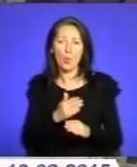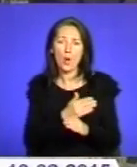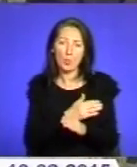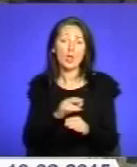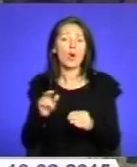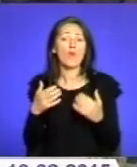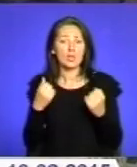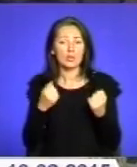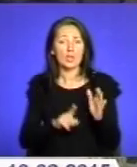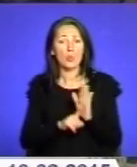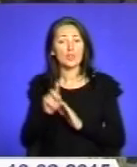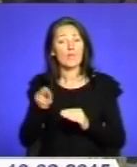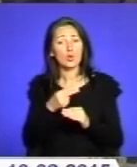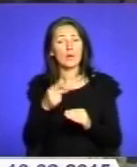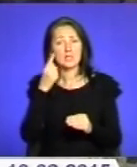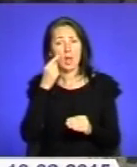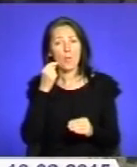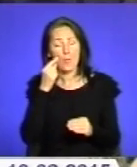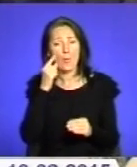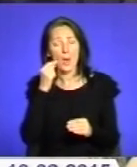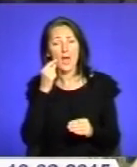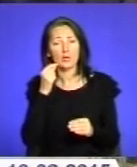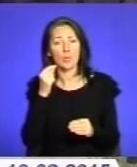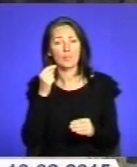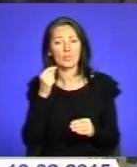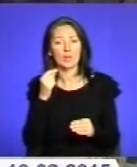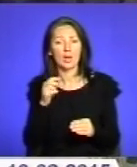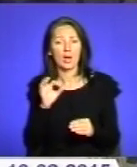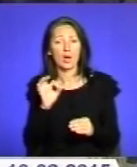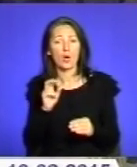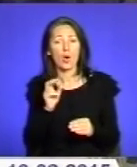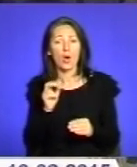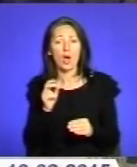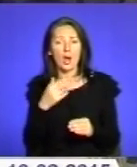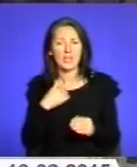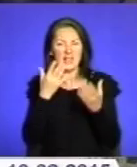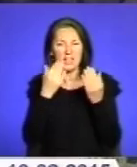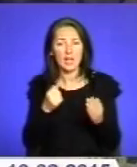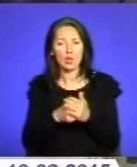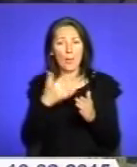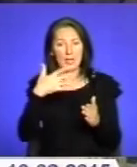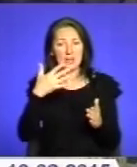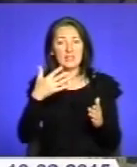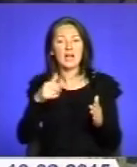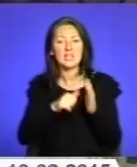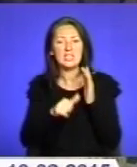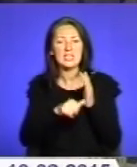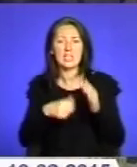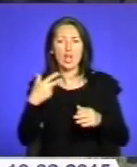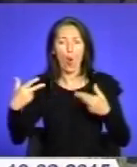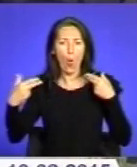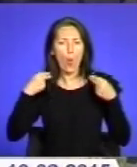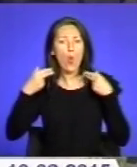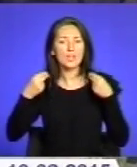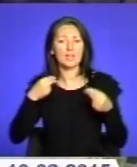вже почав лікуватися медом, окустю. Я на день до 50-60 окустю пускав собі в шію.